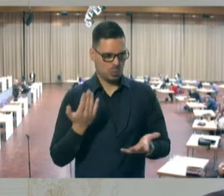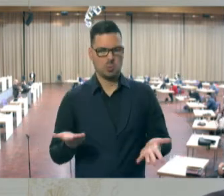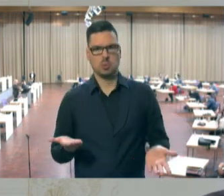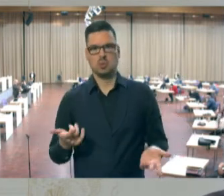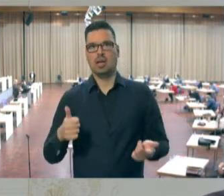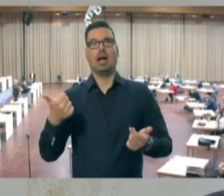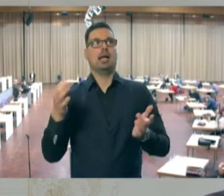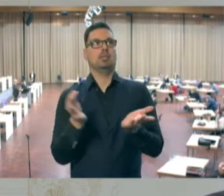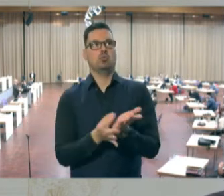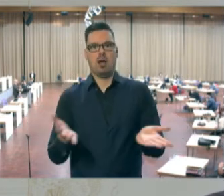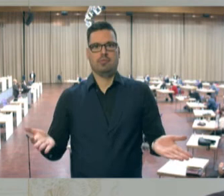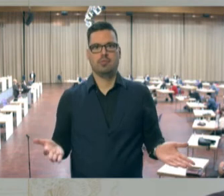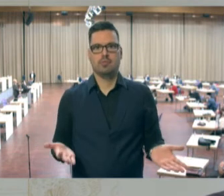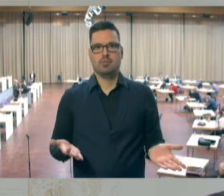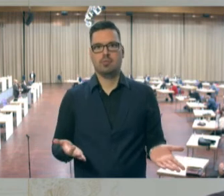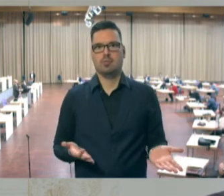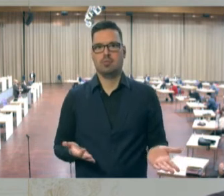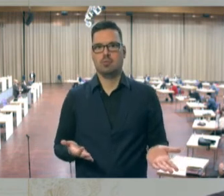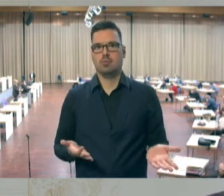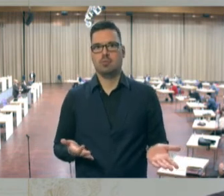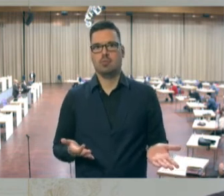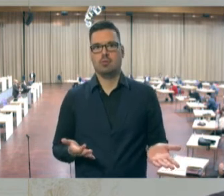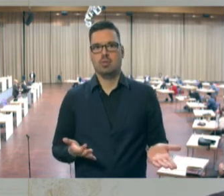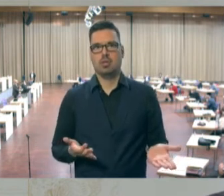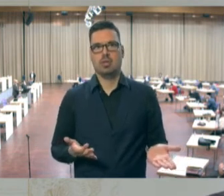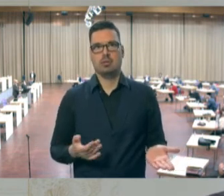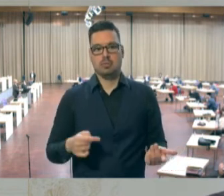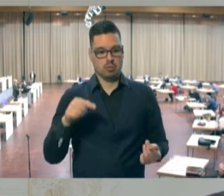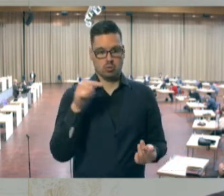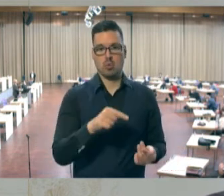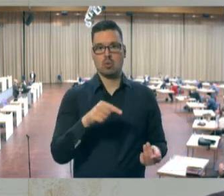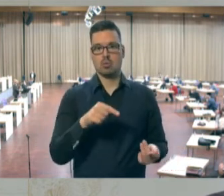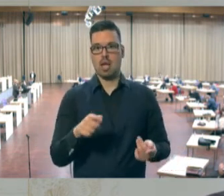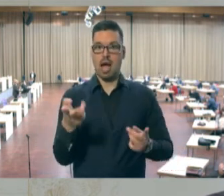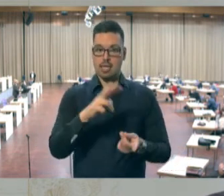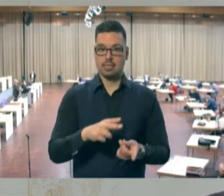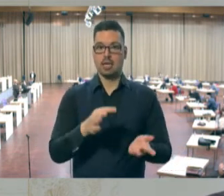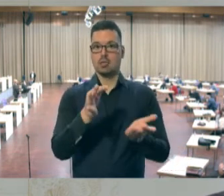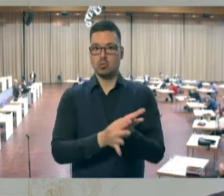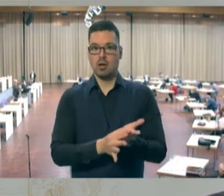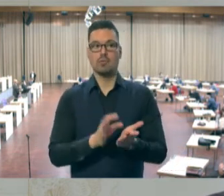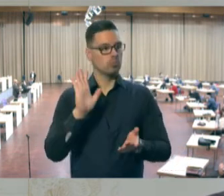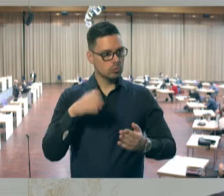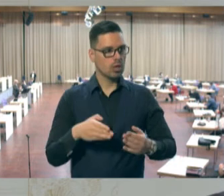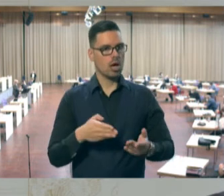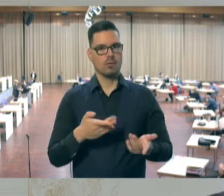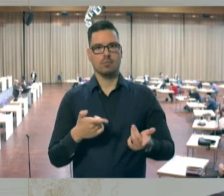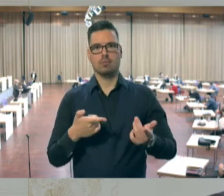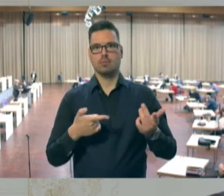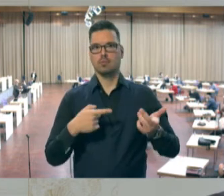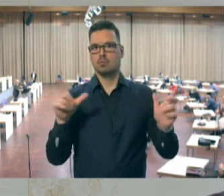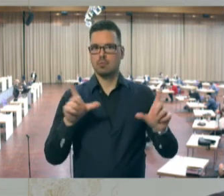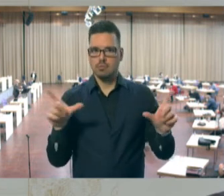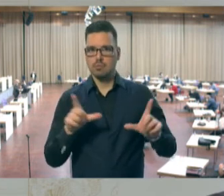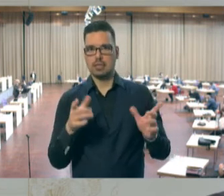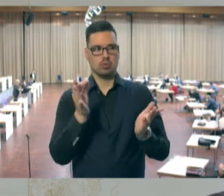Dorf, da geht ein Bach dazwischen. Aber in Neipel, da können Sie morgen Leute empfangen, Sie können so ein bisschen was machen,